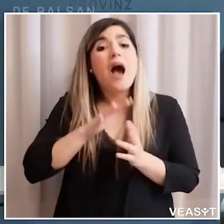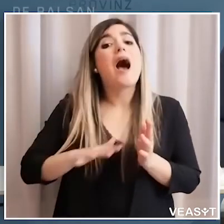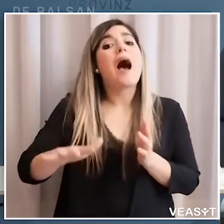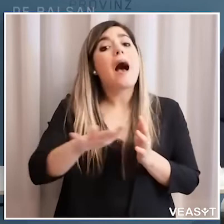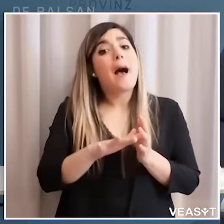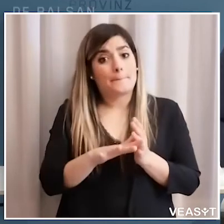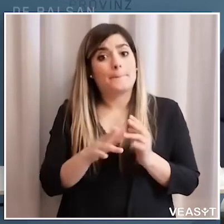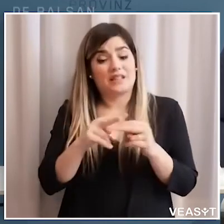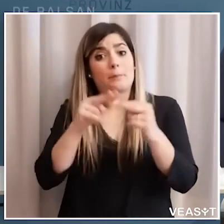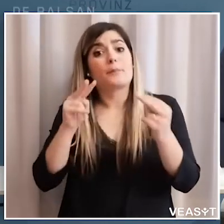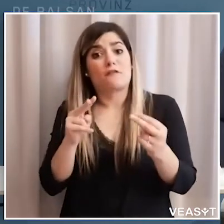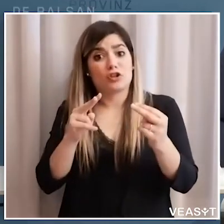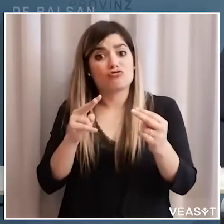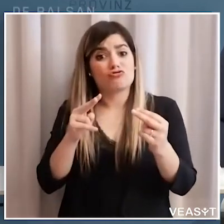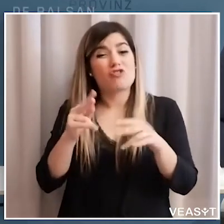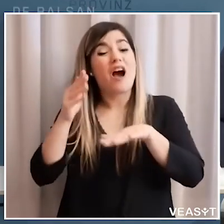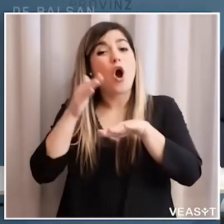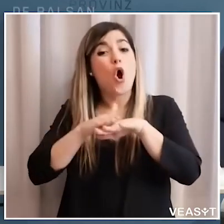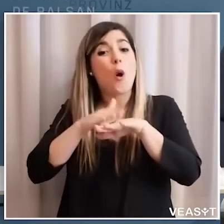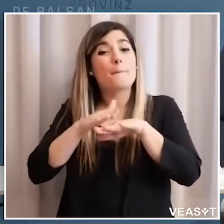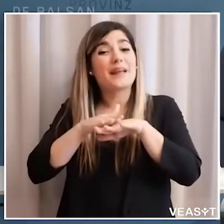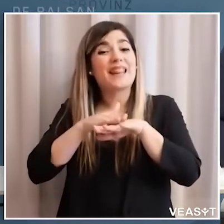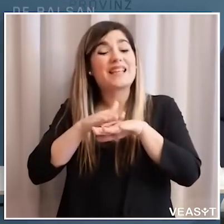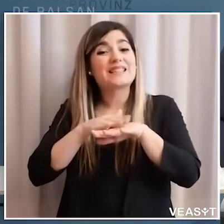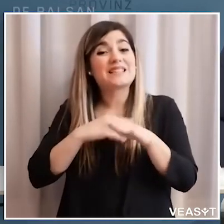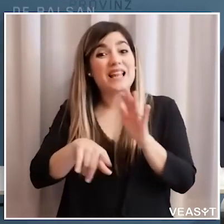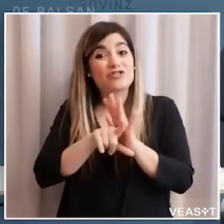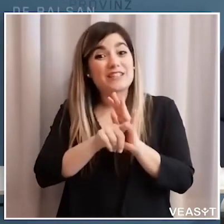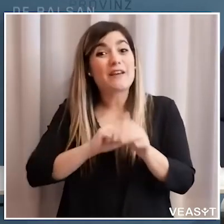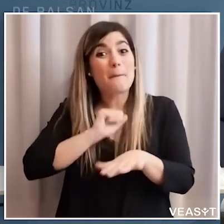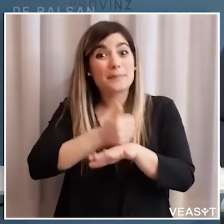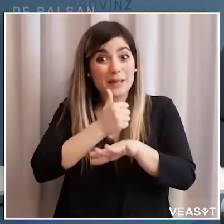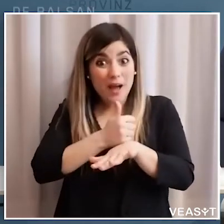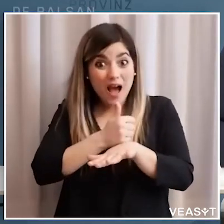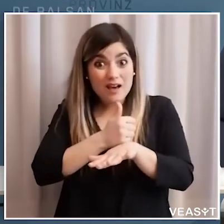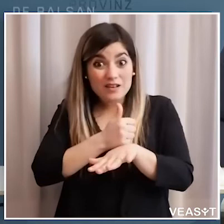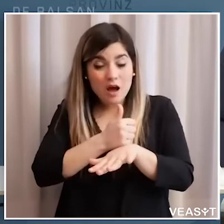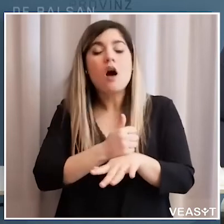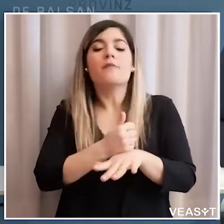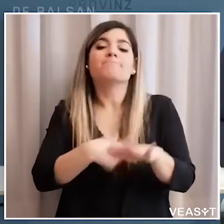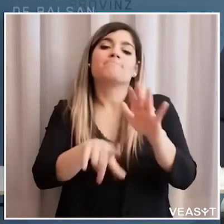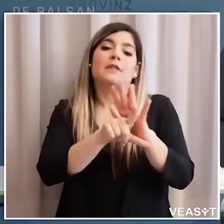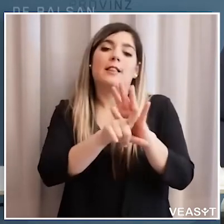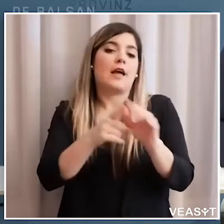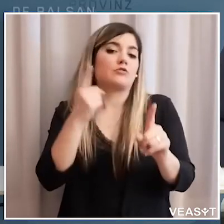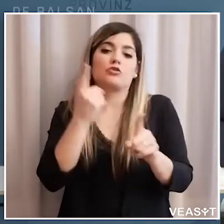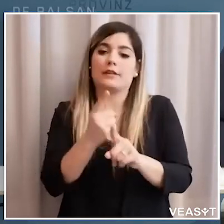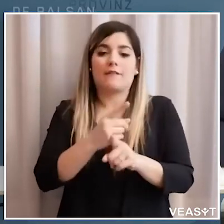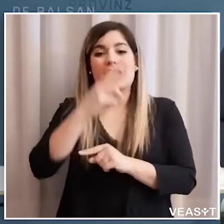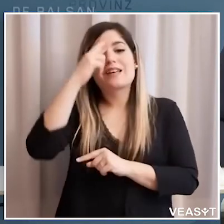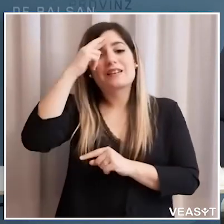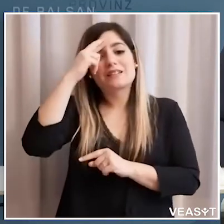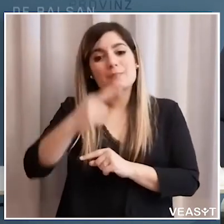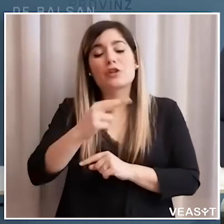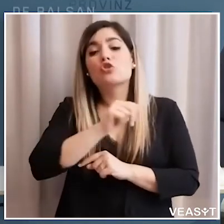negli ambiti dove la provincia ha competenza legislativa primaria questa legge deve